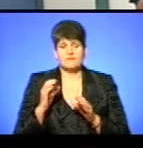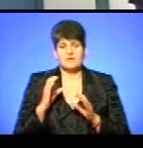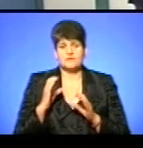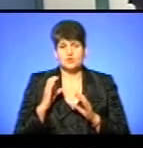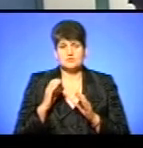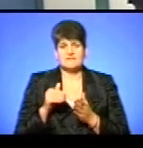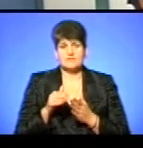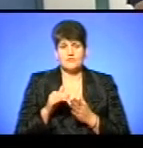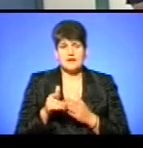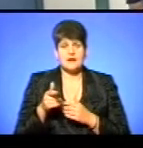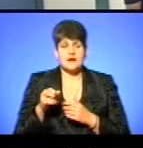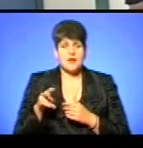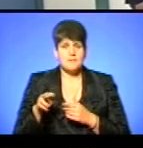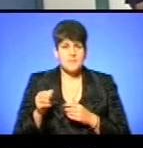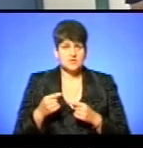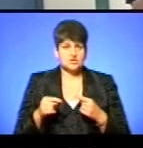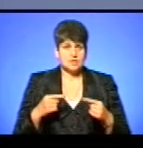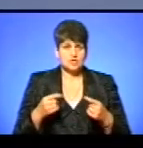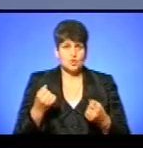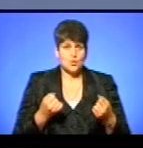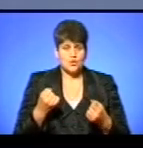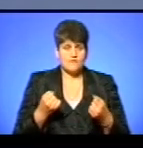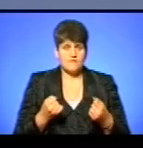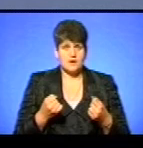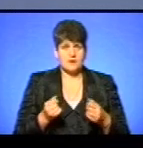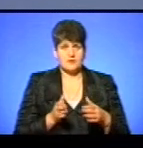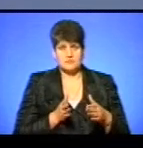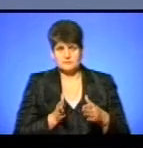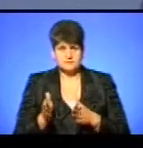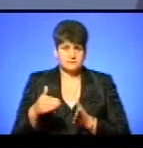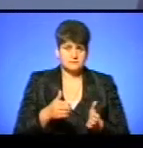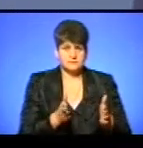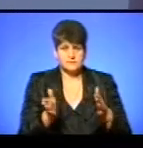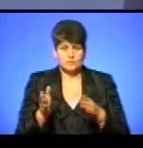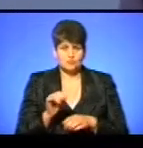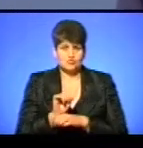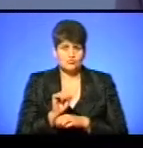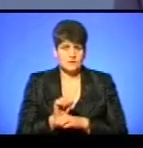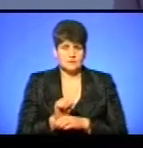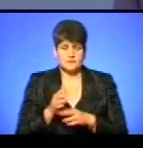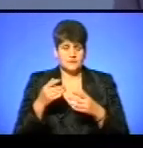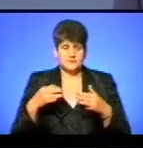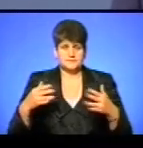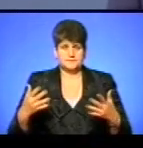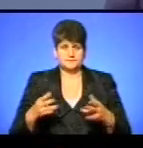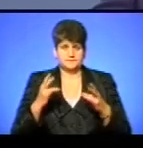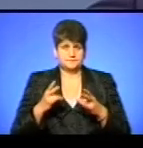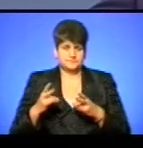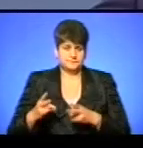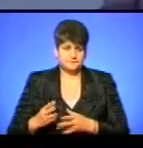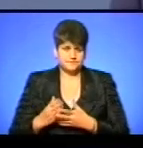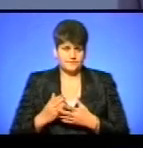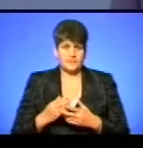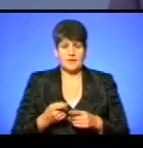відмовляють гальмач, там інші речі, рульова, і летять по різного роду там зупинках, по стовбах і таке інше. Є таке, і